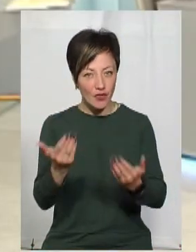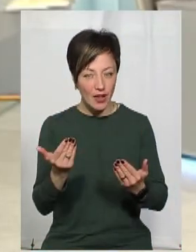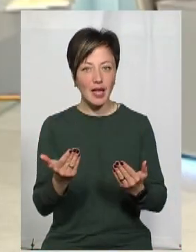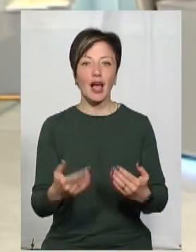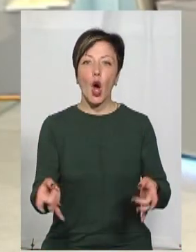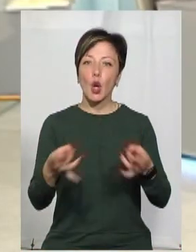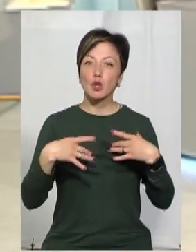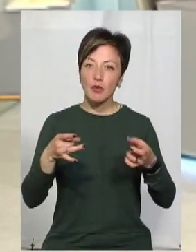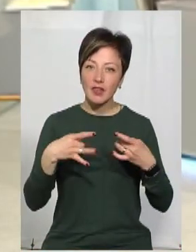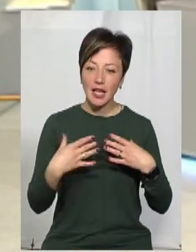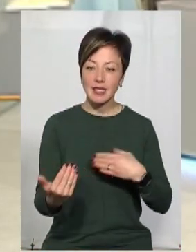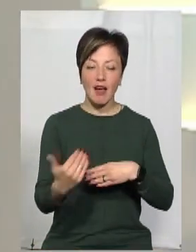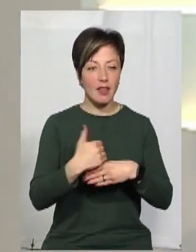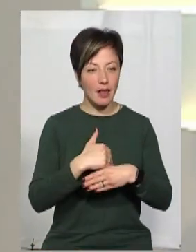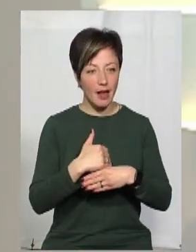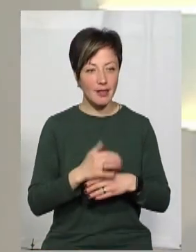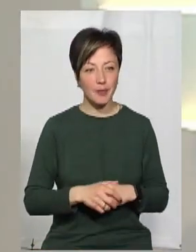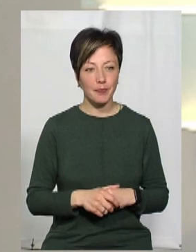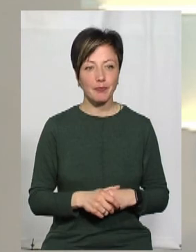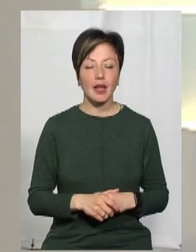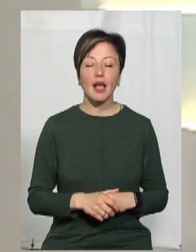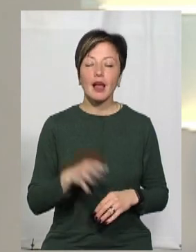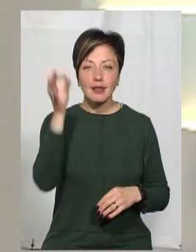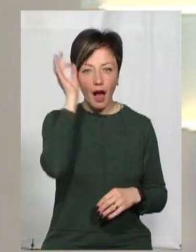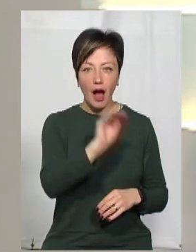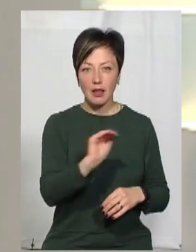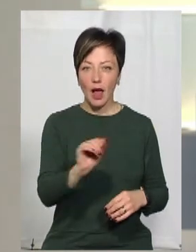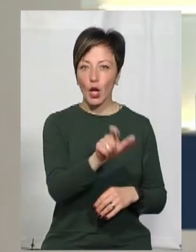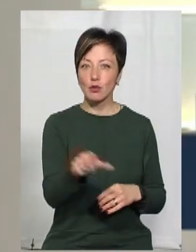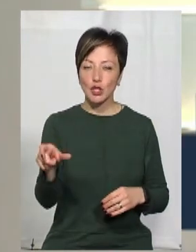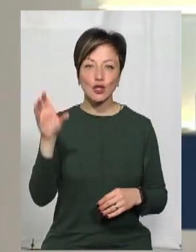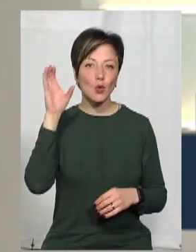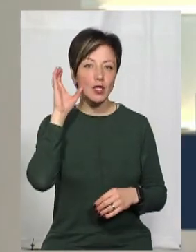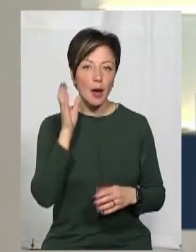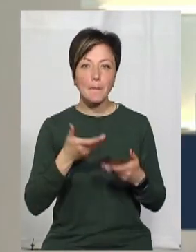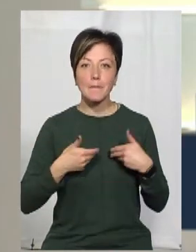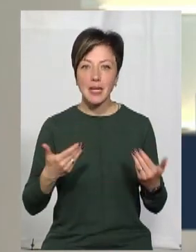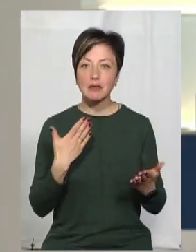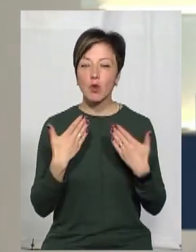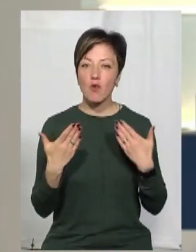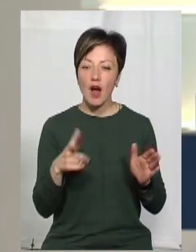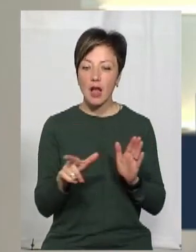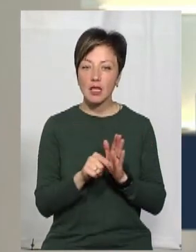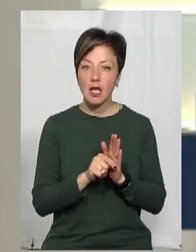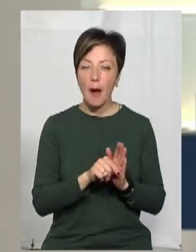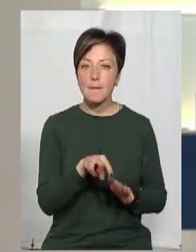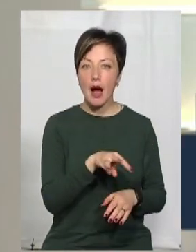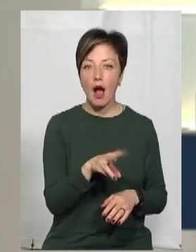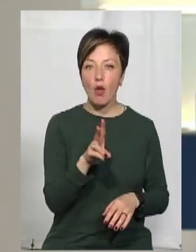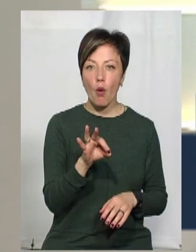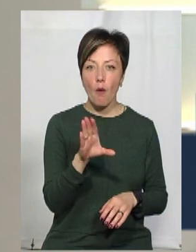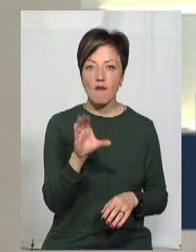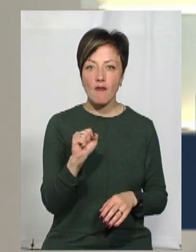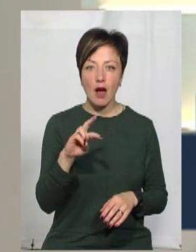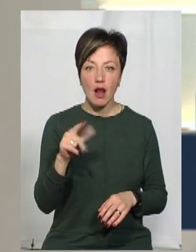нам стільки розказали і до нас завітали. Я нагадаю нашим глядачам і слухачам, ми спілкувалися із Михайлом